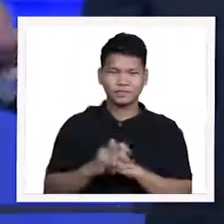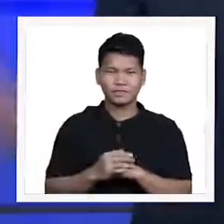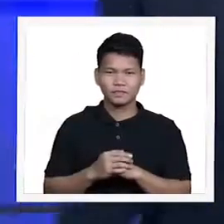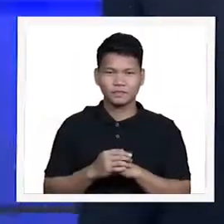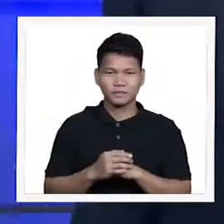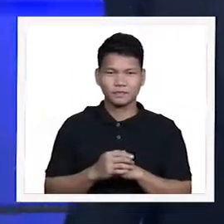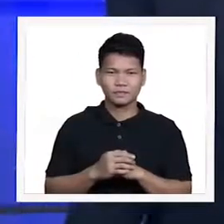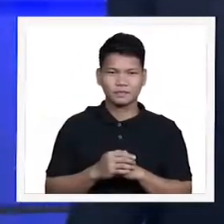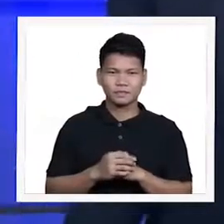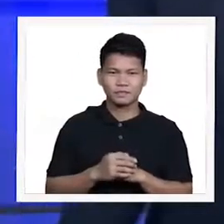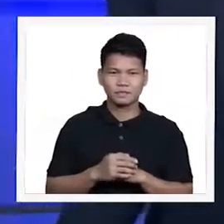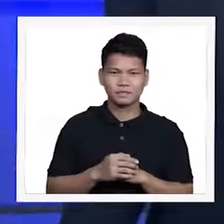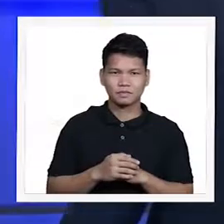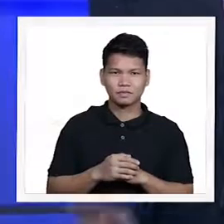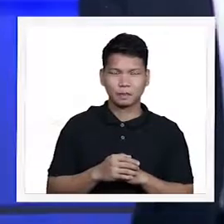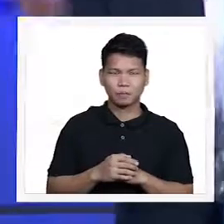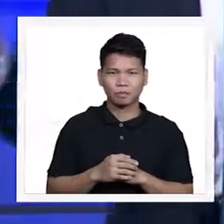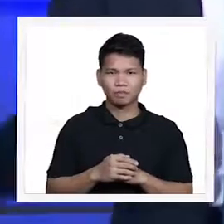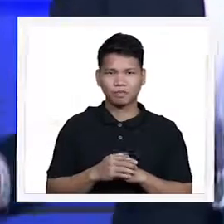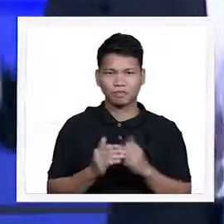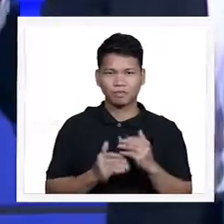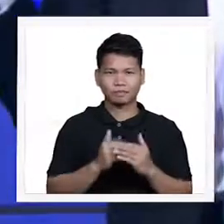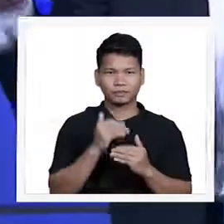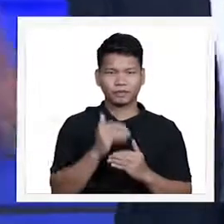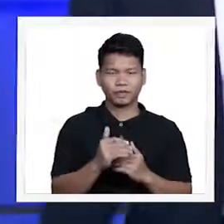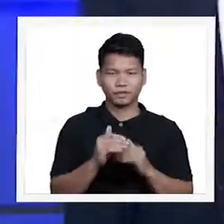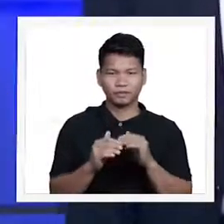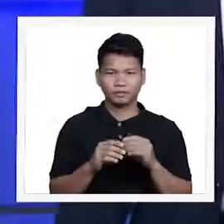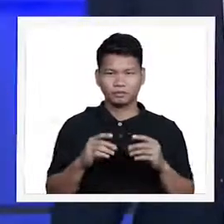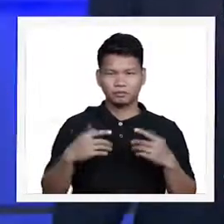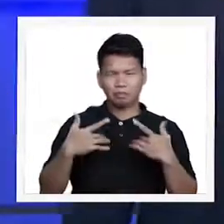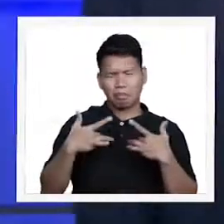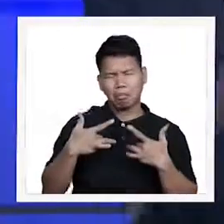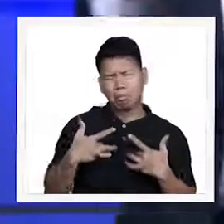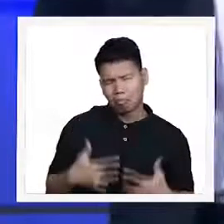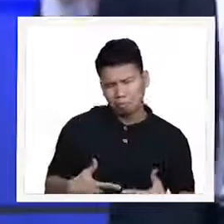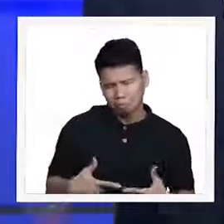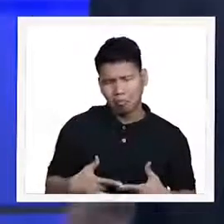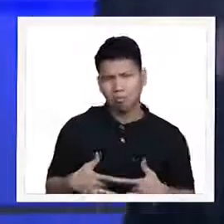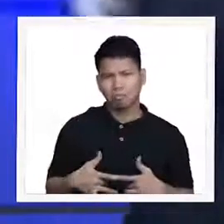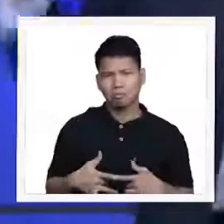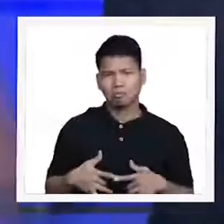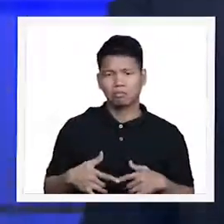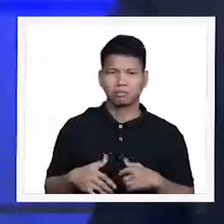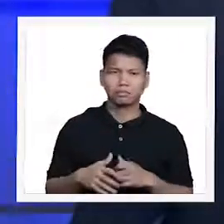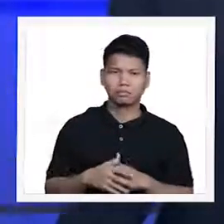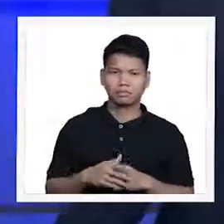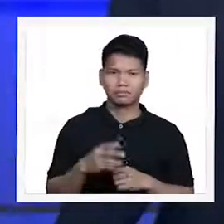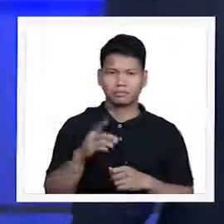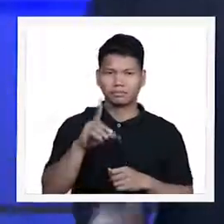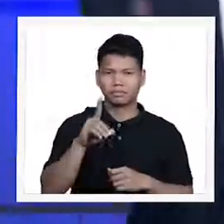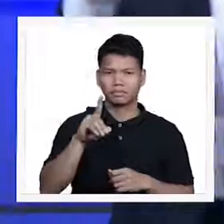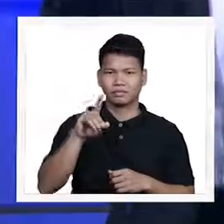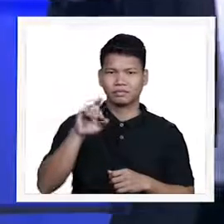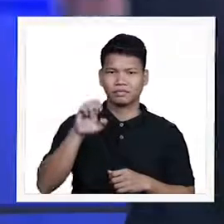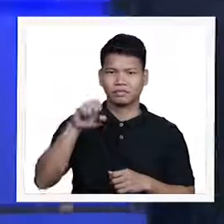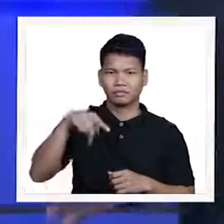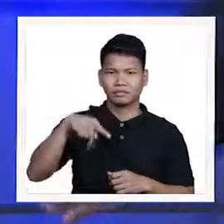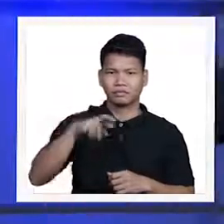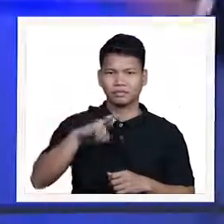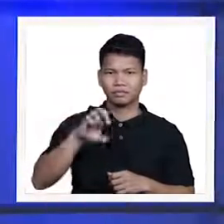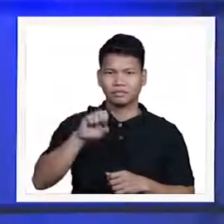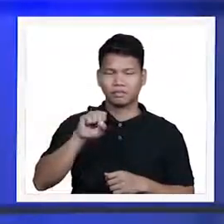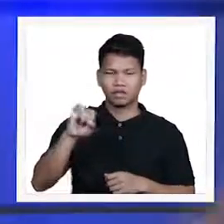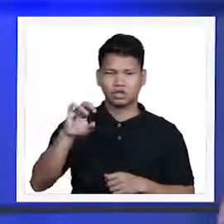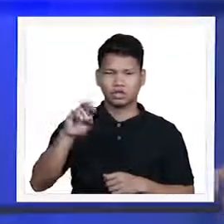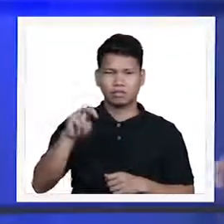about depression? Lalong-lalo na po na kayong pandemic. Maraming mga taong na-isolate. Maraming mga tao